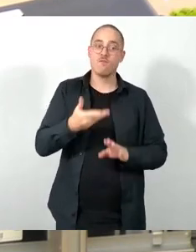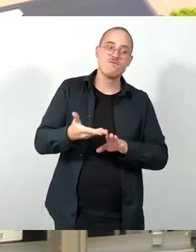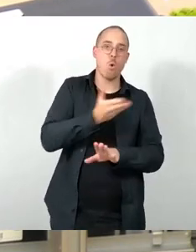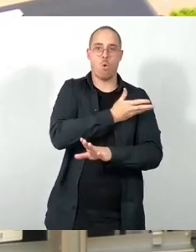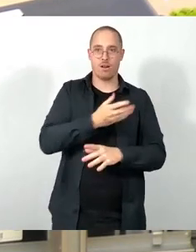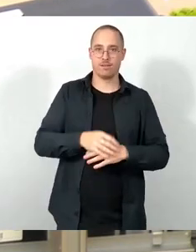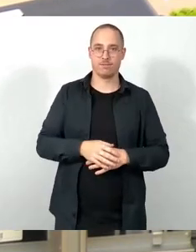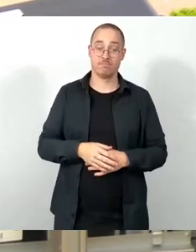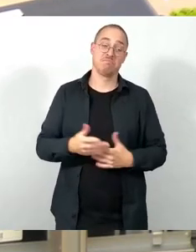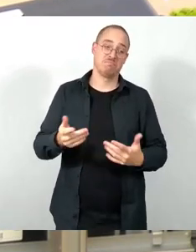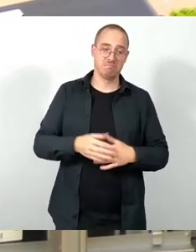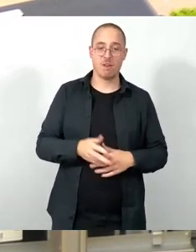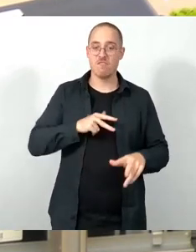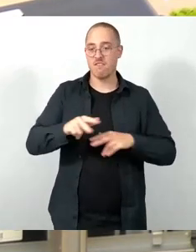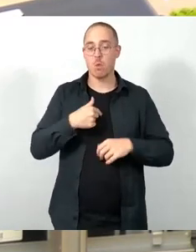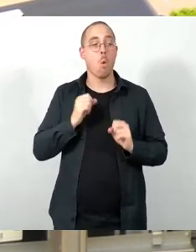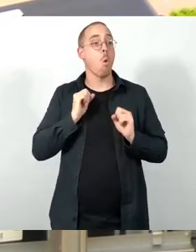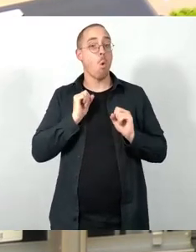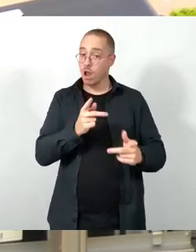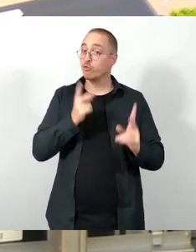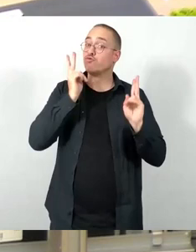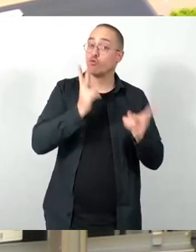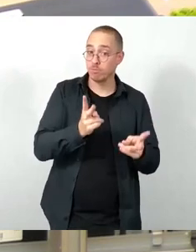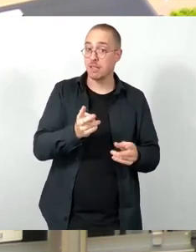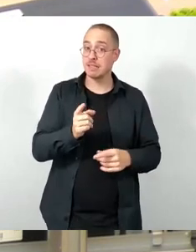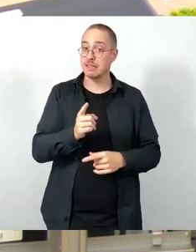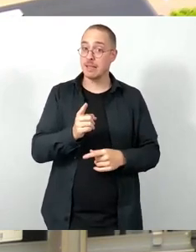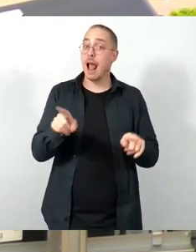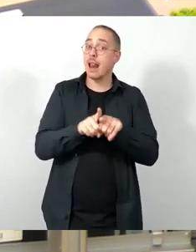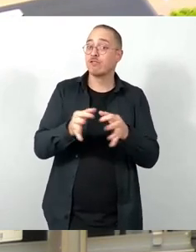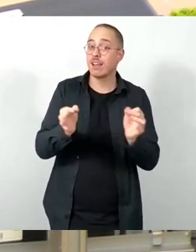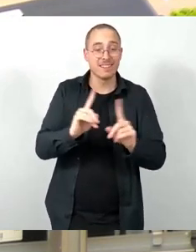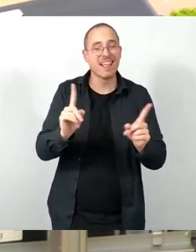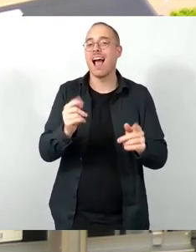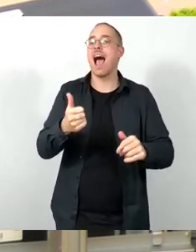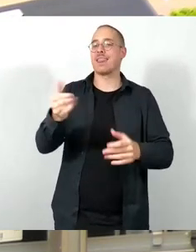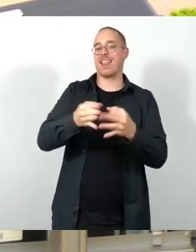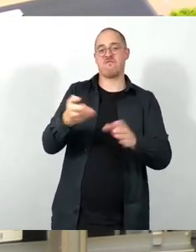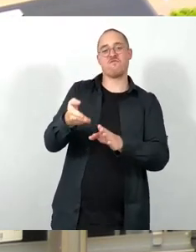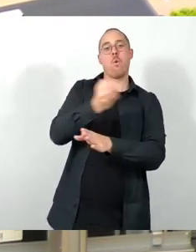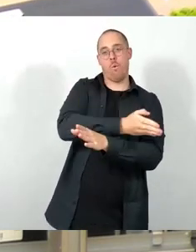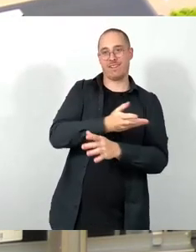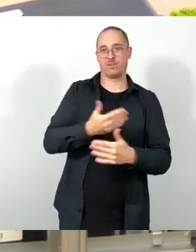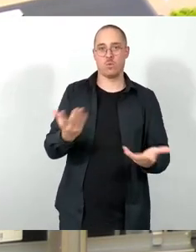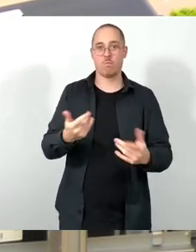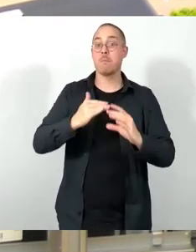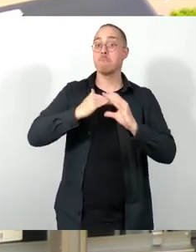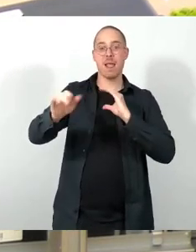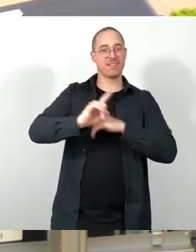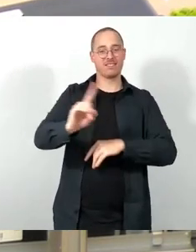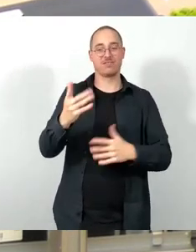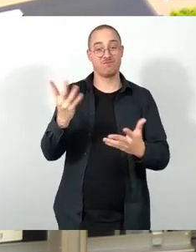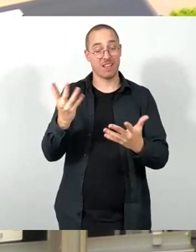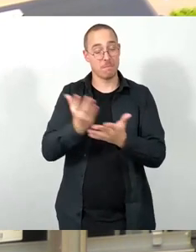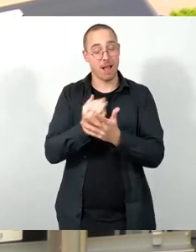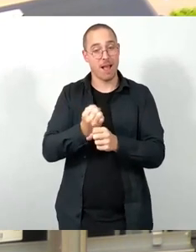Tag vorher geliefert. Das war so umfangreich, dass es nicht per Mail zur Verfügung gestellt werden konnte, sondern es wurde extra in die Cloud hochgeladen. Und das